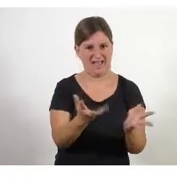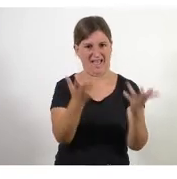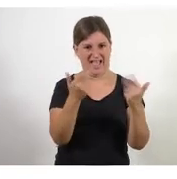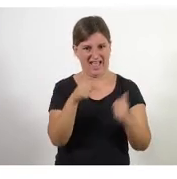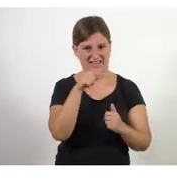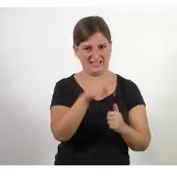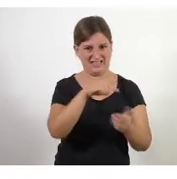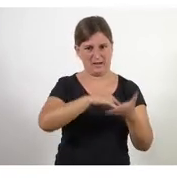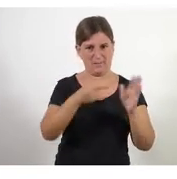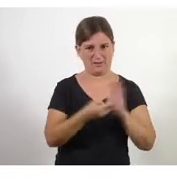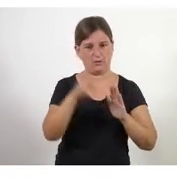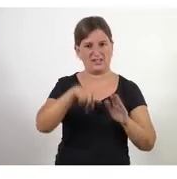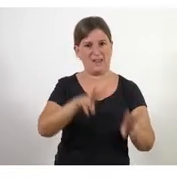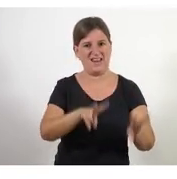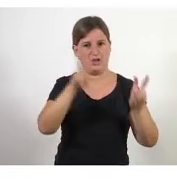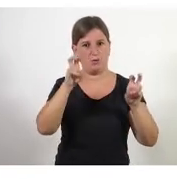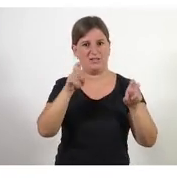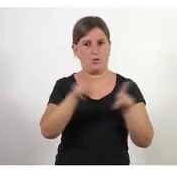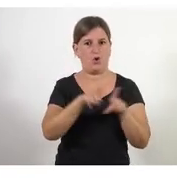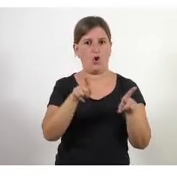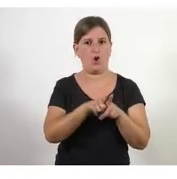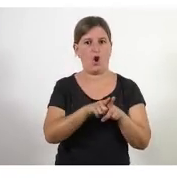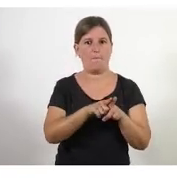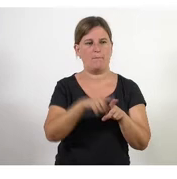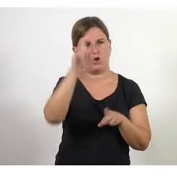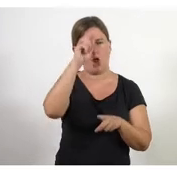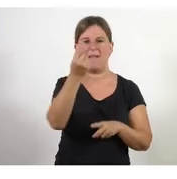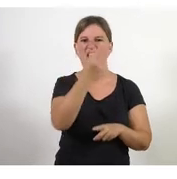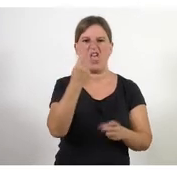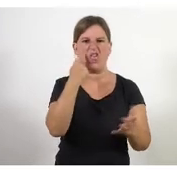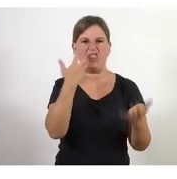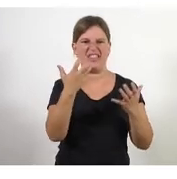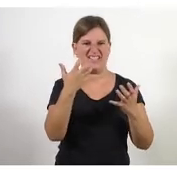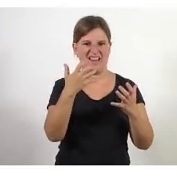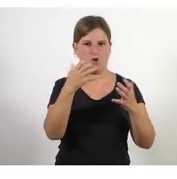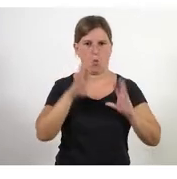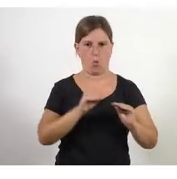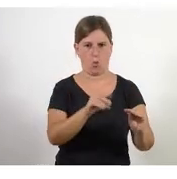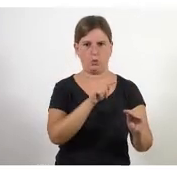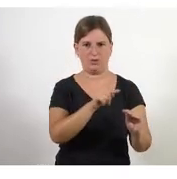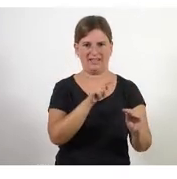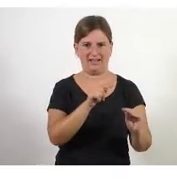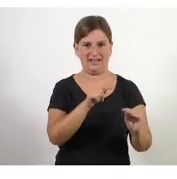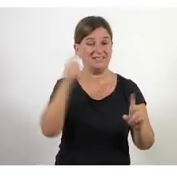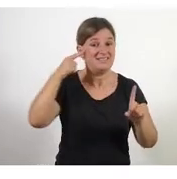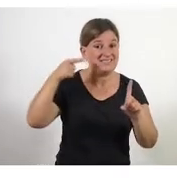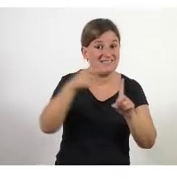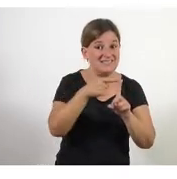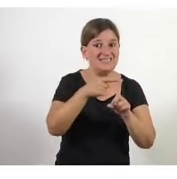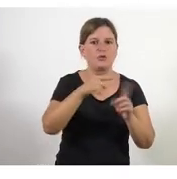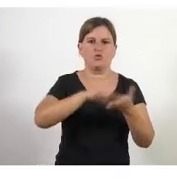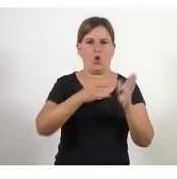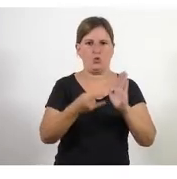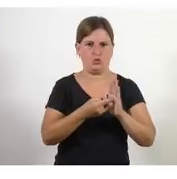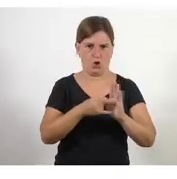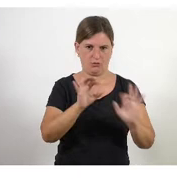metodologies del món de la innovació com és el design ticket són les eines que existeixen per aquest tipus de reptes i de problemes